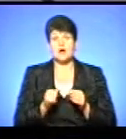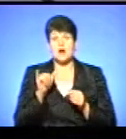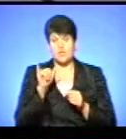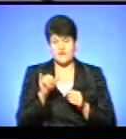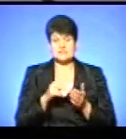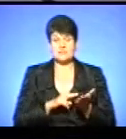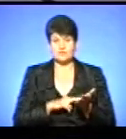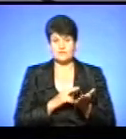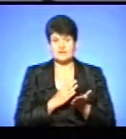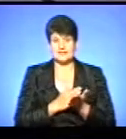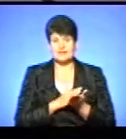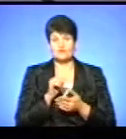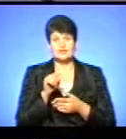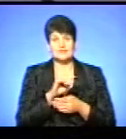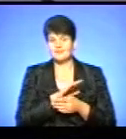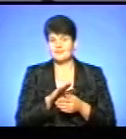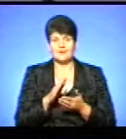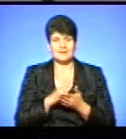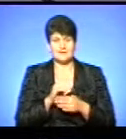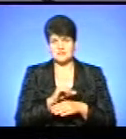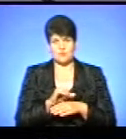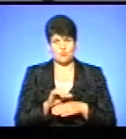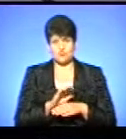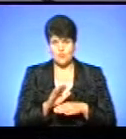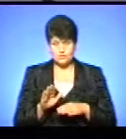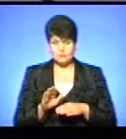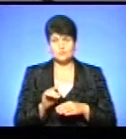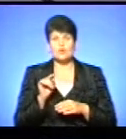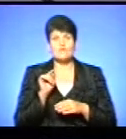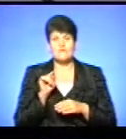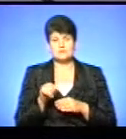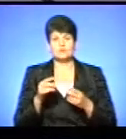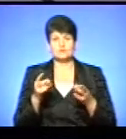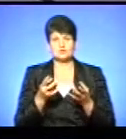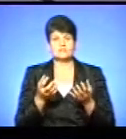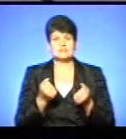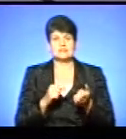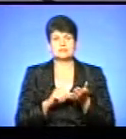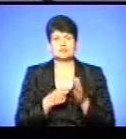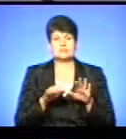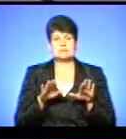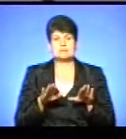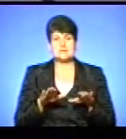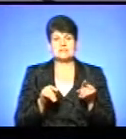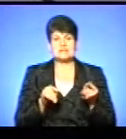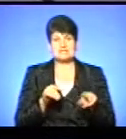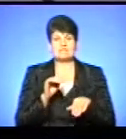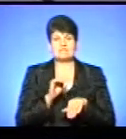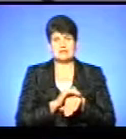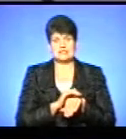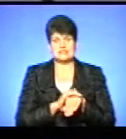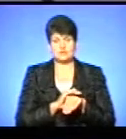зареєстрована, і вона не перебуває за кордоном, то вам необхідно взяти довідку з місця її фактичного